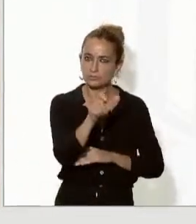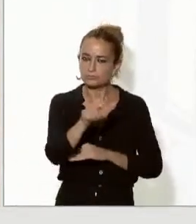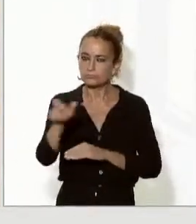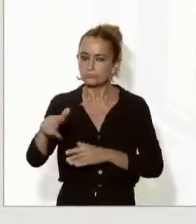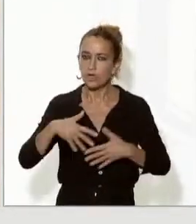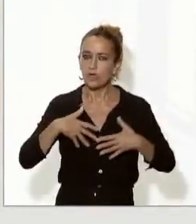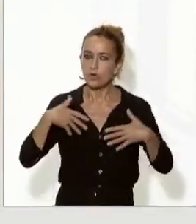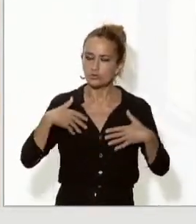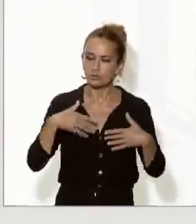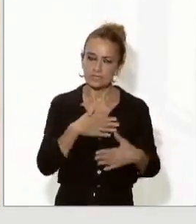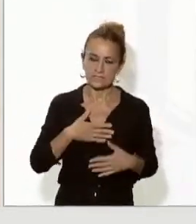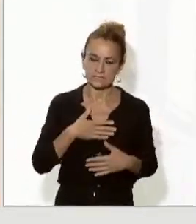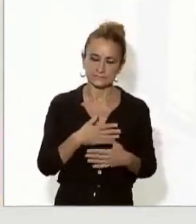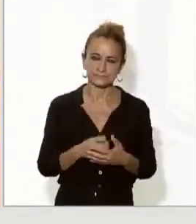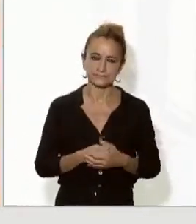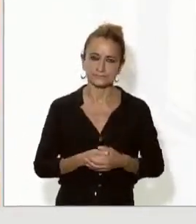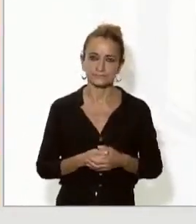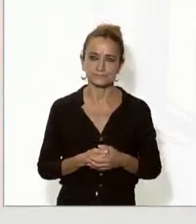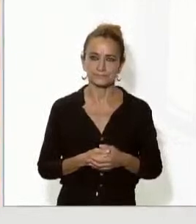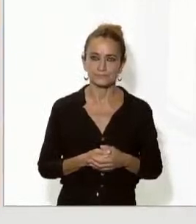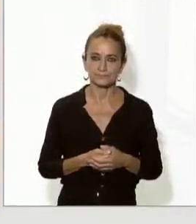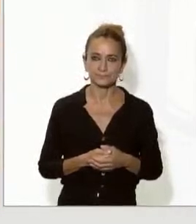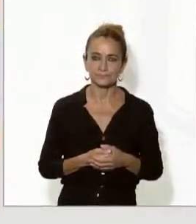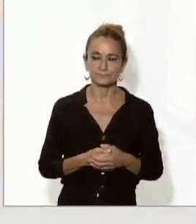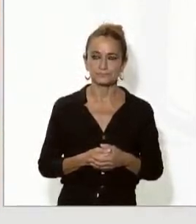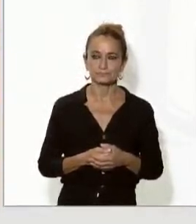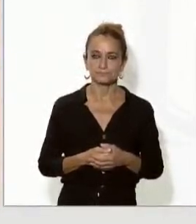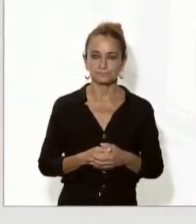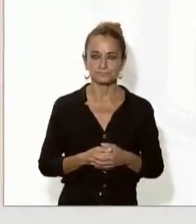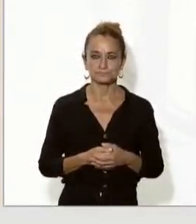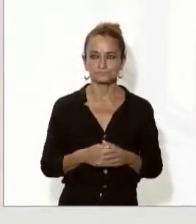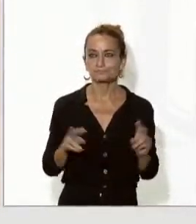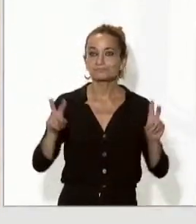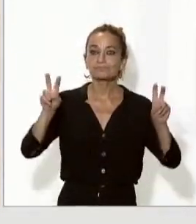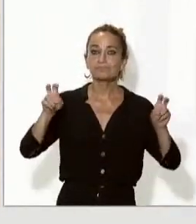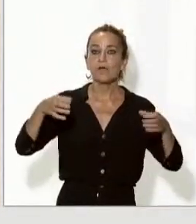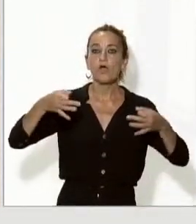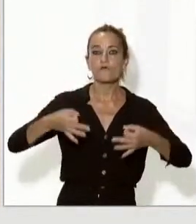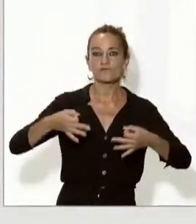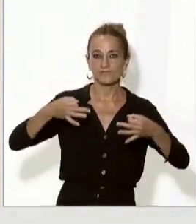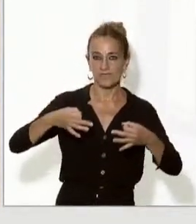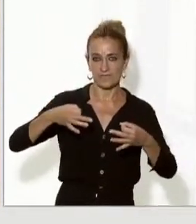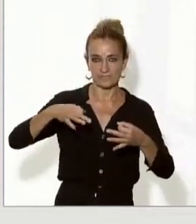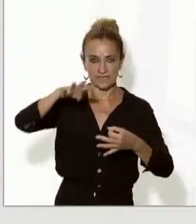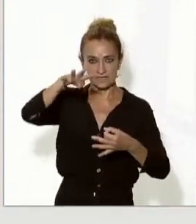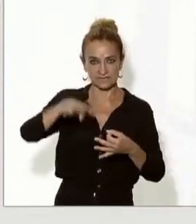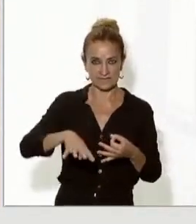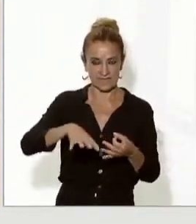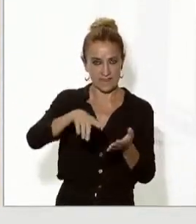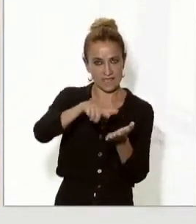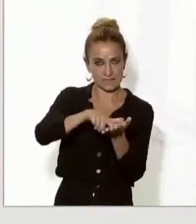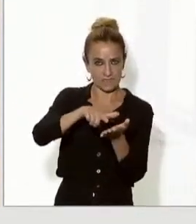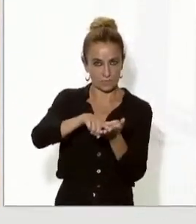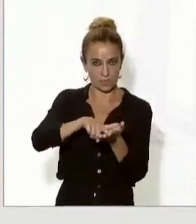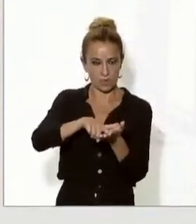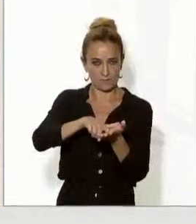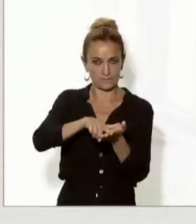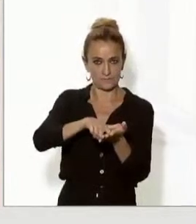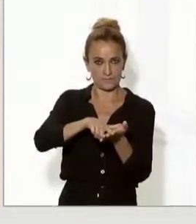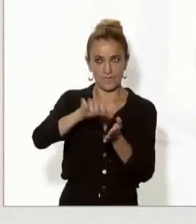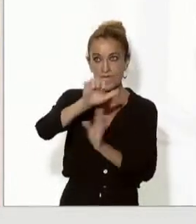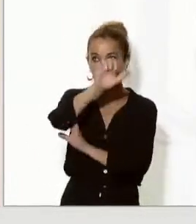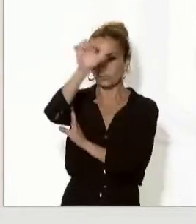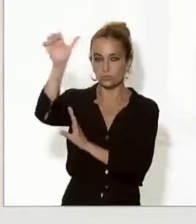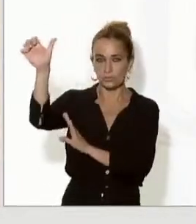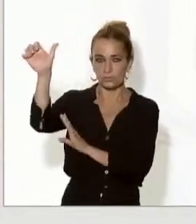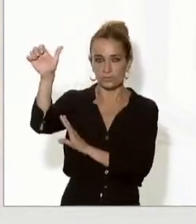Pel que fa doncs a aquesta qüestió pel que fa a l'oficialitat del català a la Unió Europea la via més clara